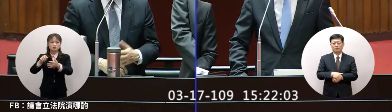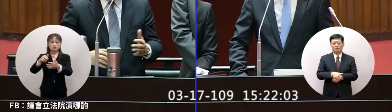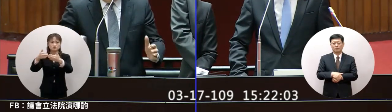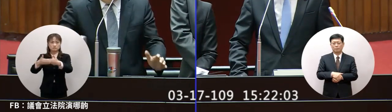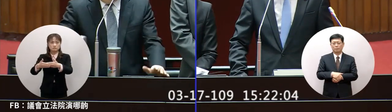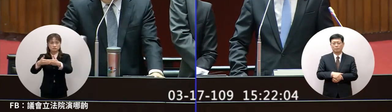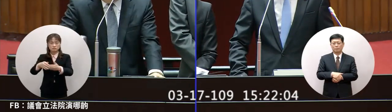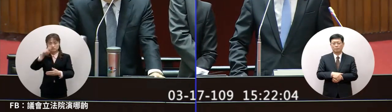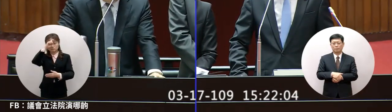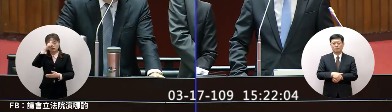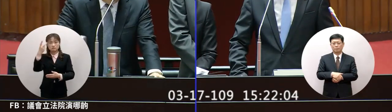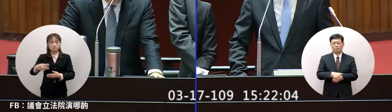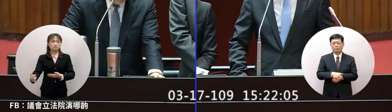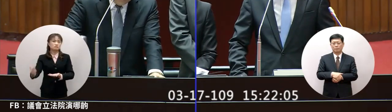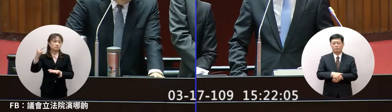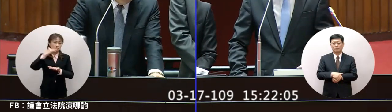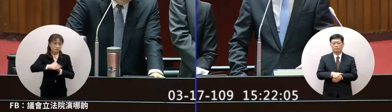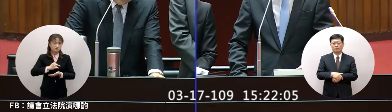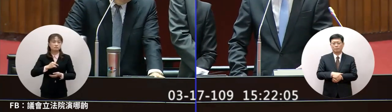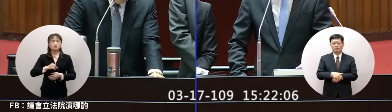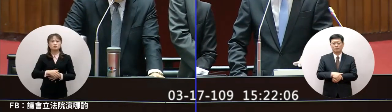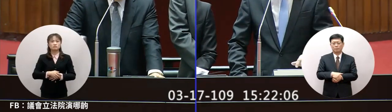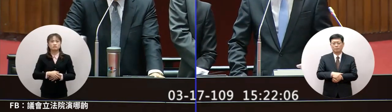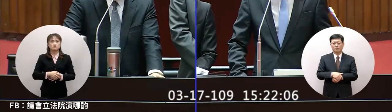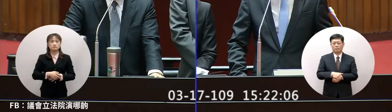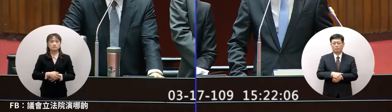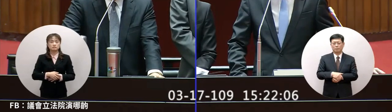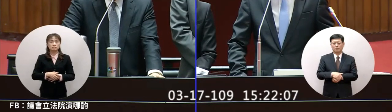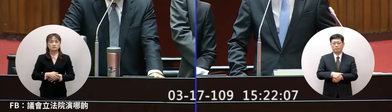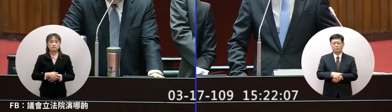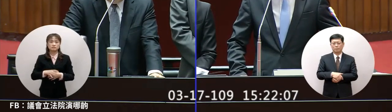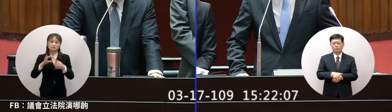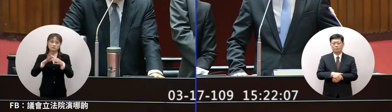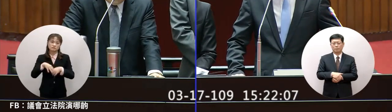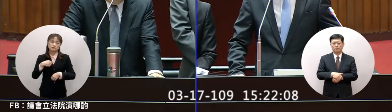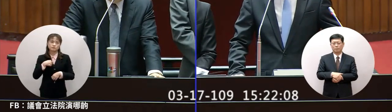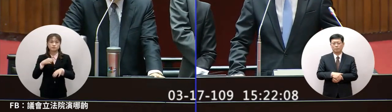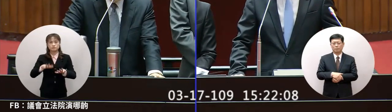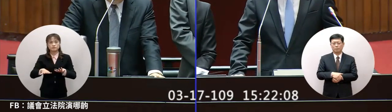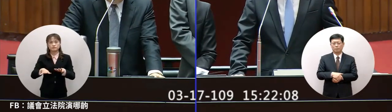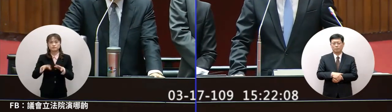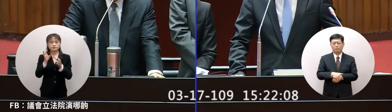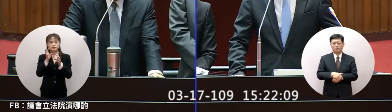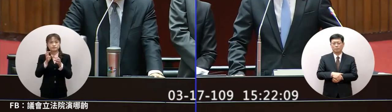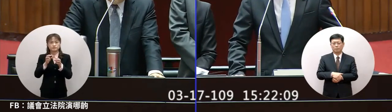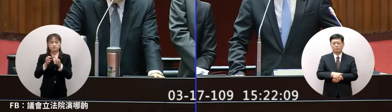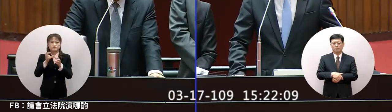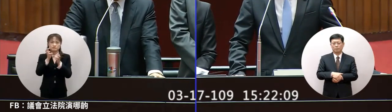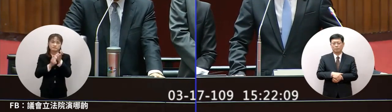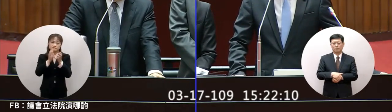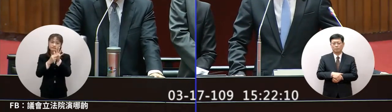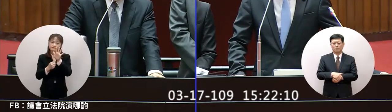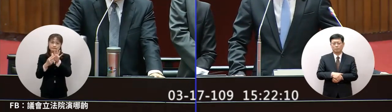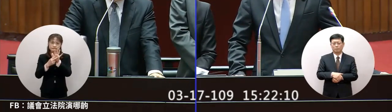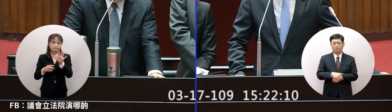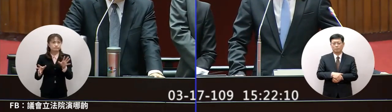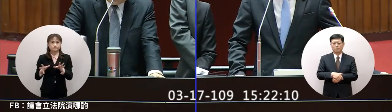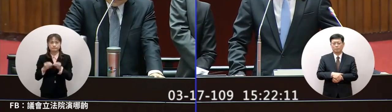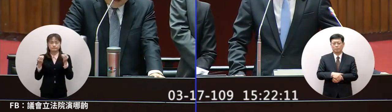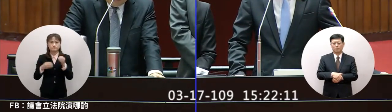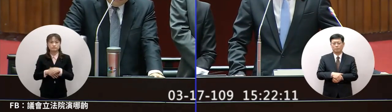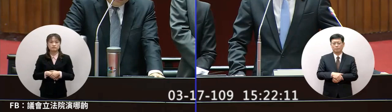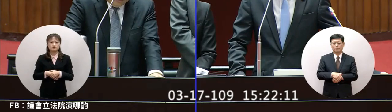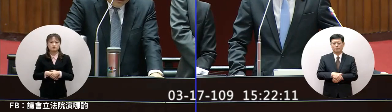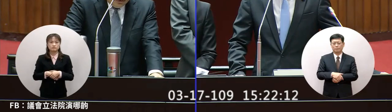我們也不願意在這上面多索琢磨或計較不過心意是一樣的